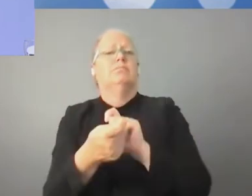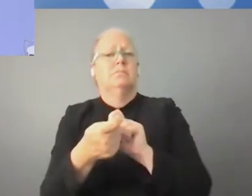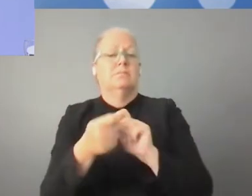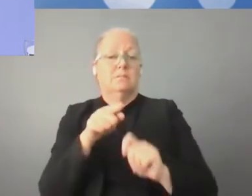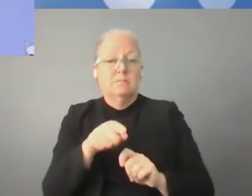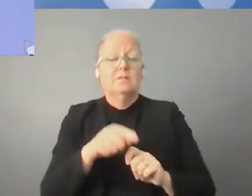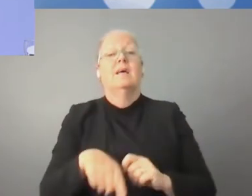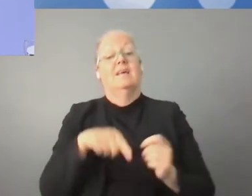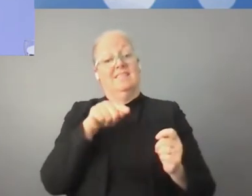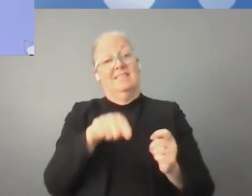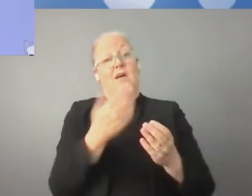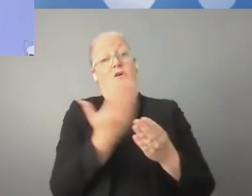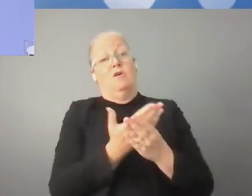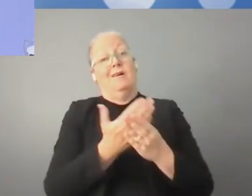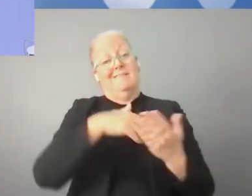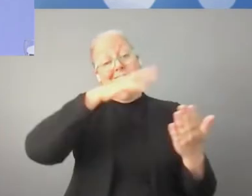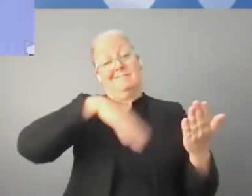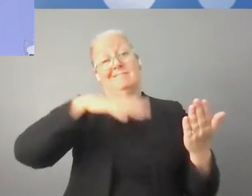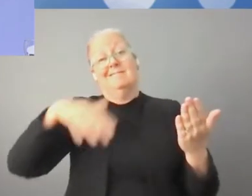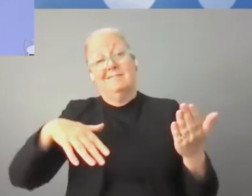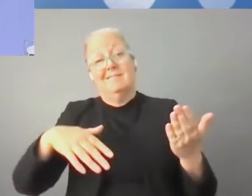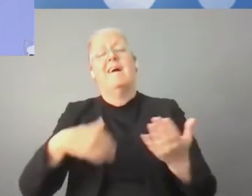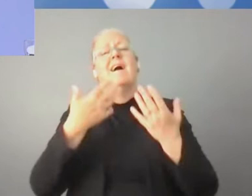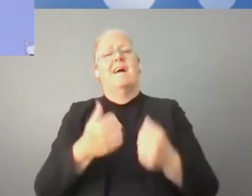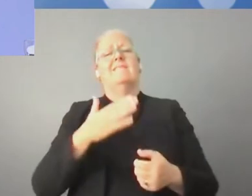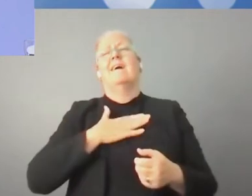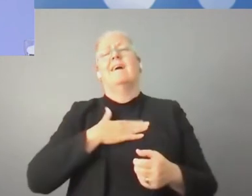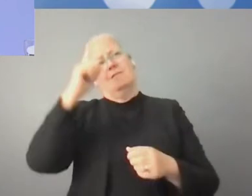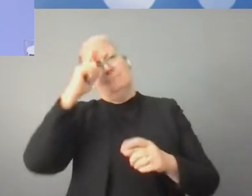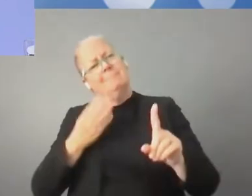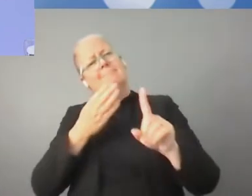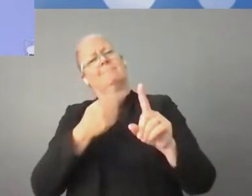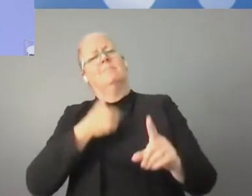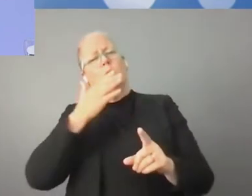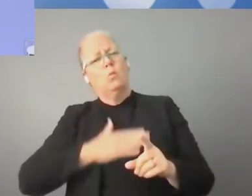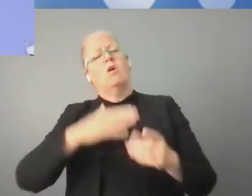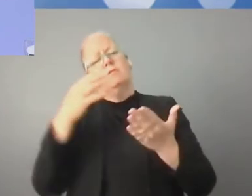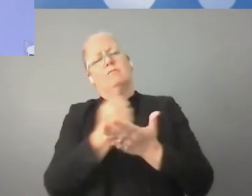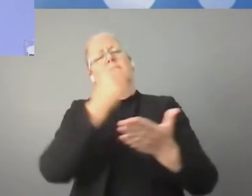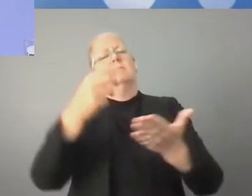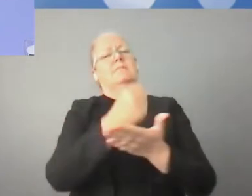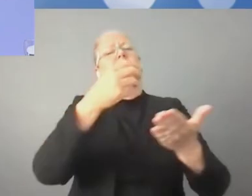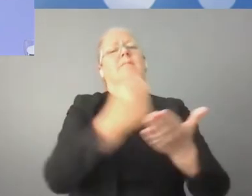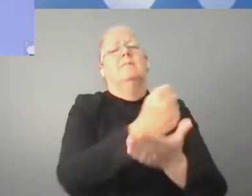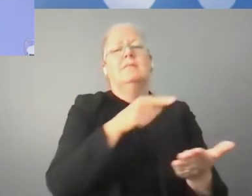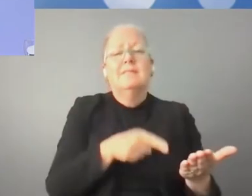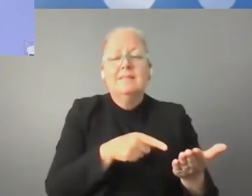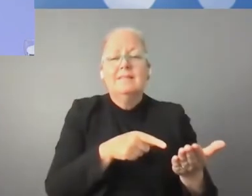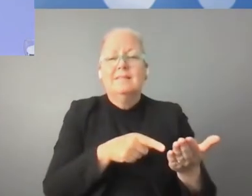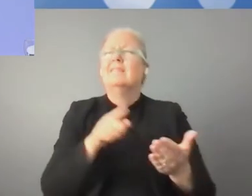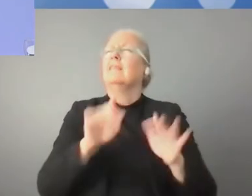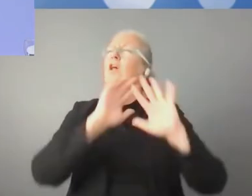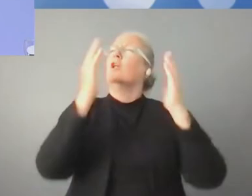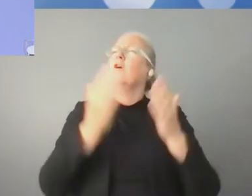w centrum człowieka. W tym dokumencie, który jest bardzo ambitnym dokumentem, również